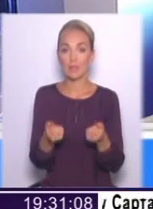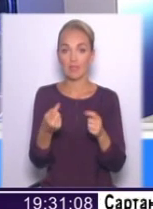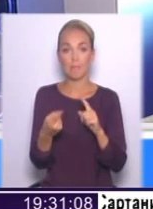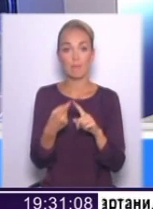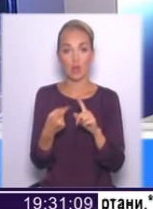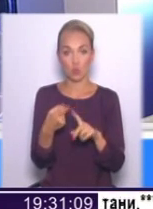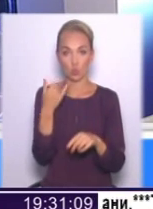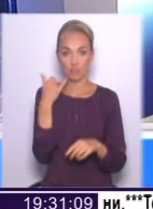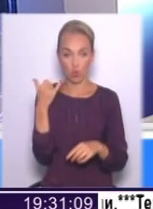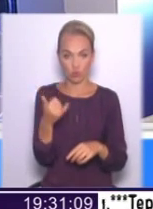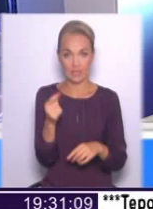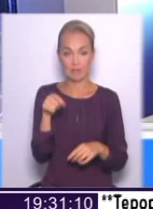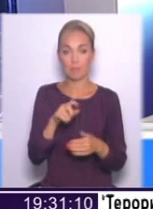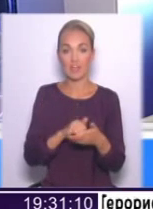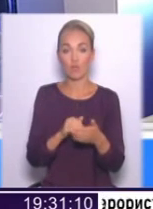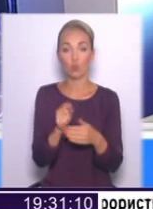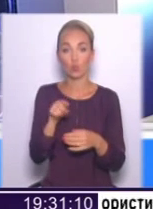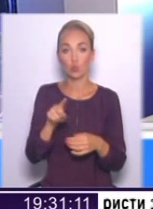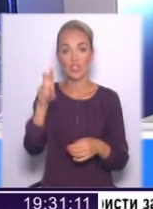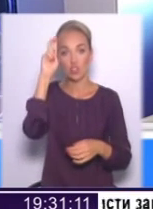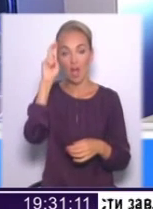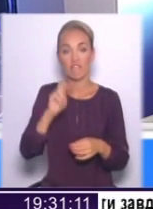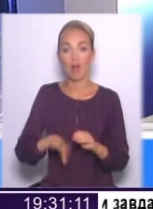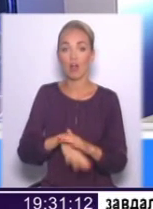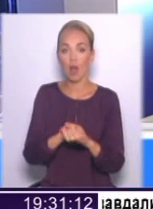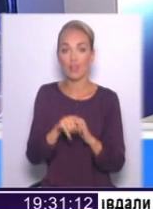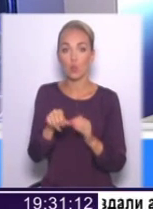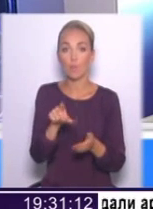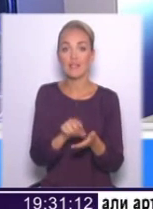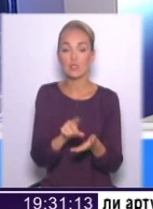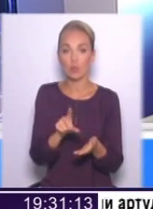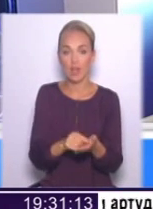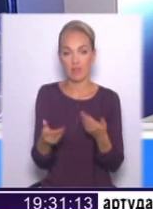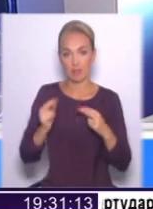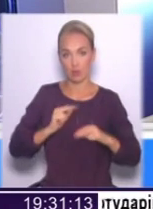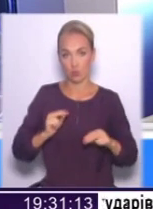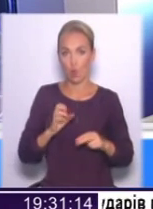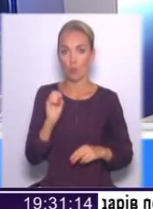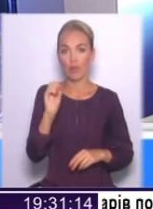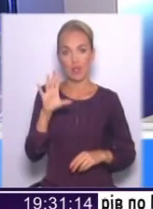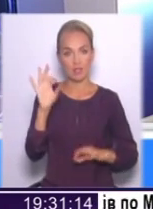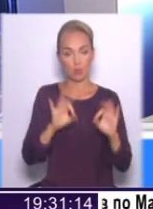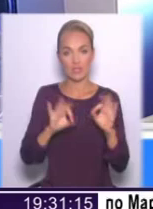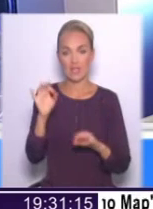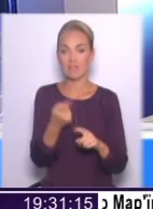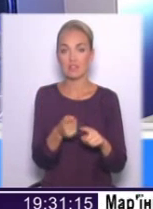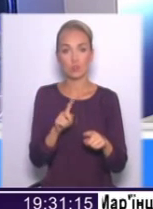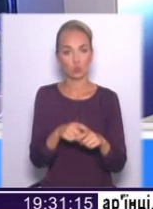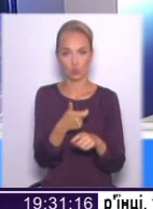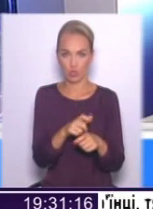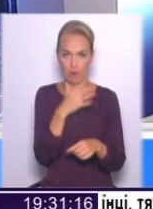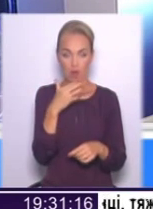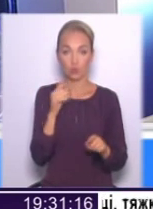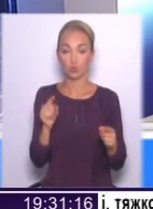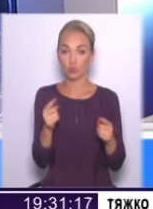приводу тряшого держава кради у пенсіонерів, які працюють. По 15%. Це дуже багато. Чому? Тому що